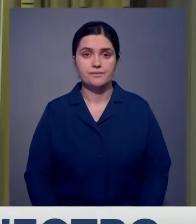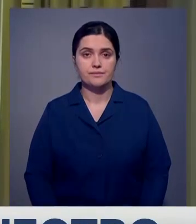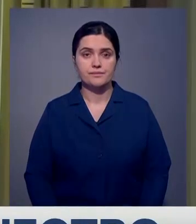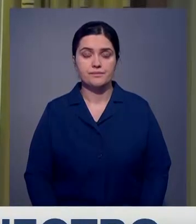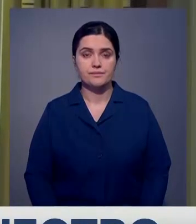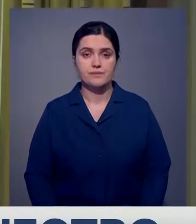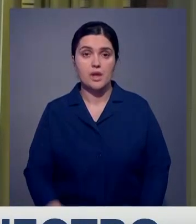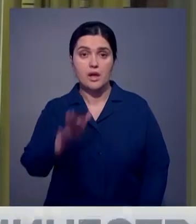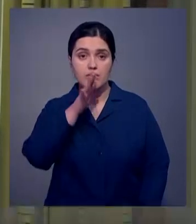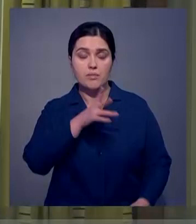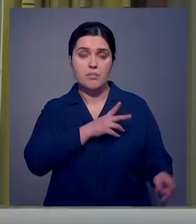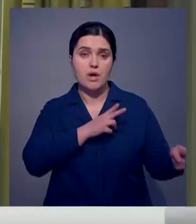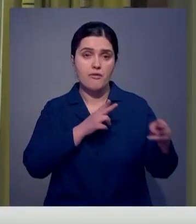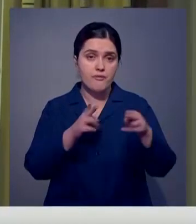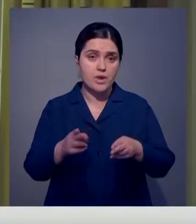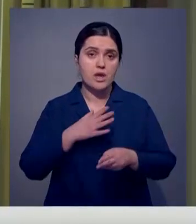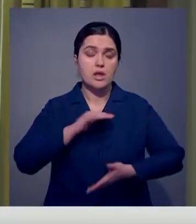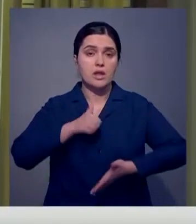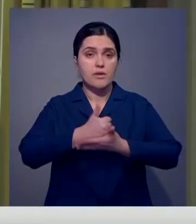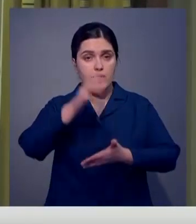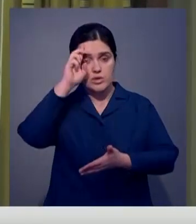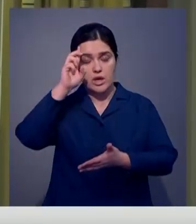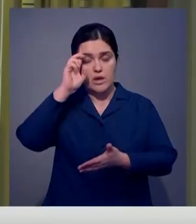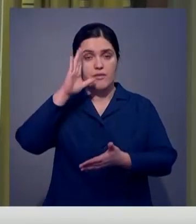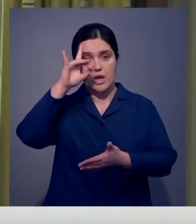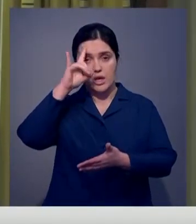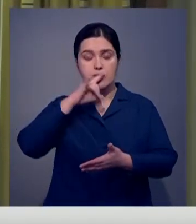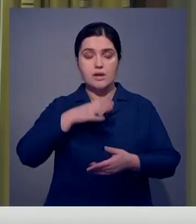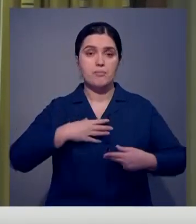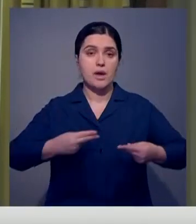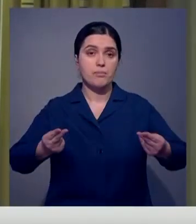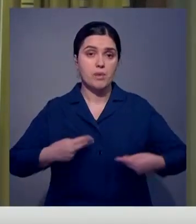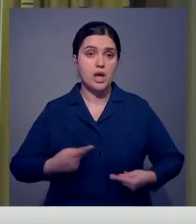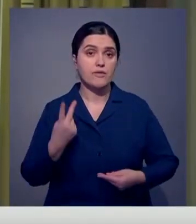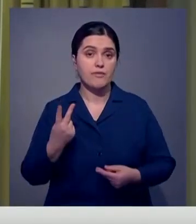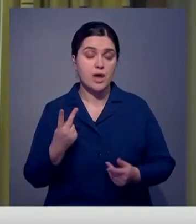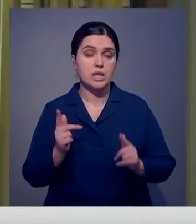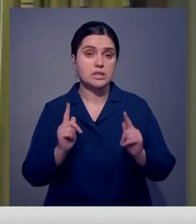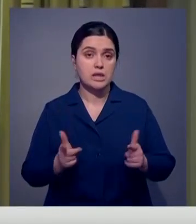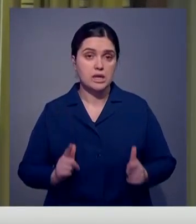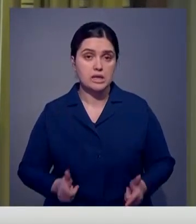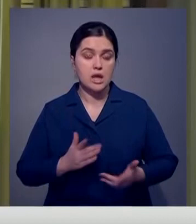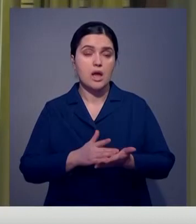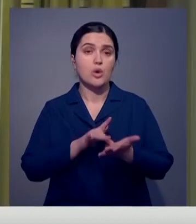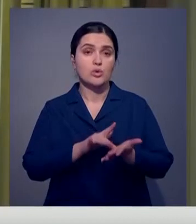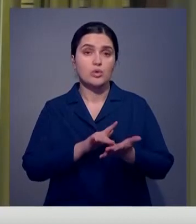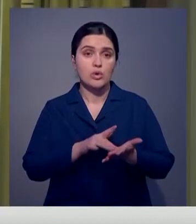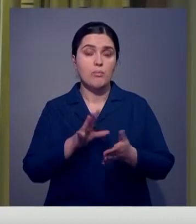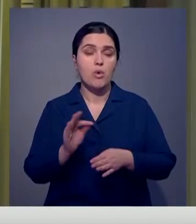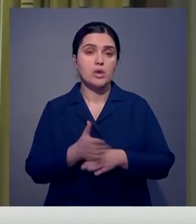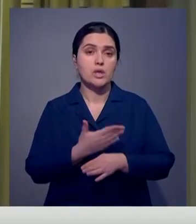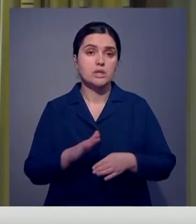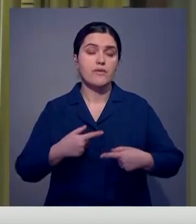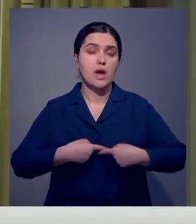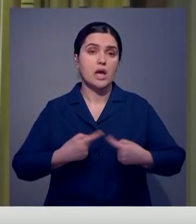Во время последнего визита нашего президента в Казахстан мы подписали два соглашения, одно из них в сфере туризма по классификации